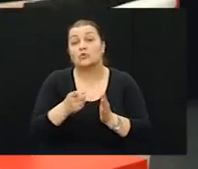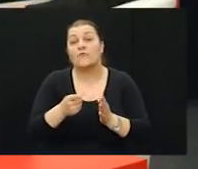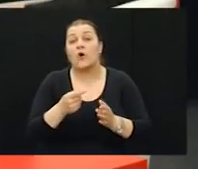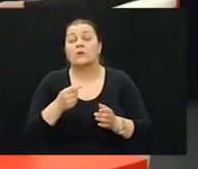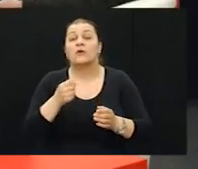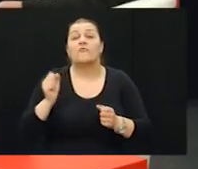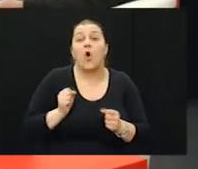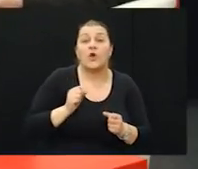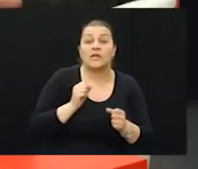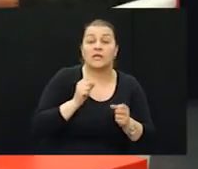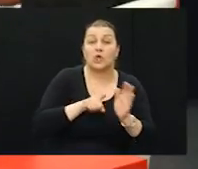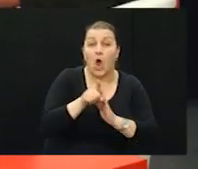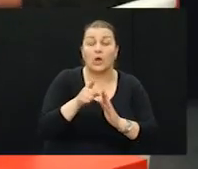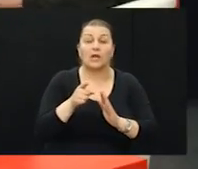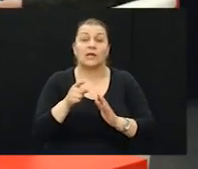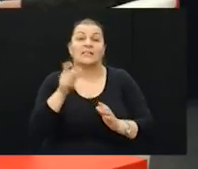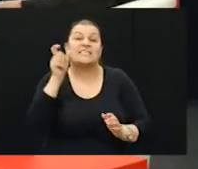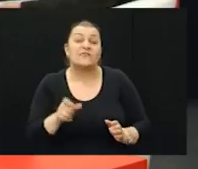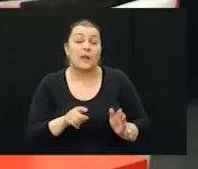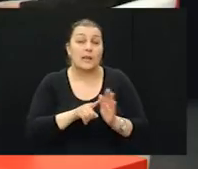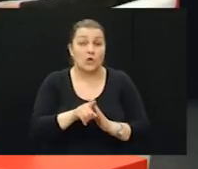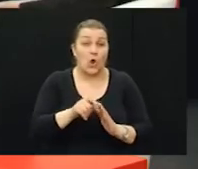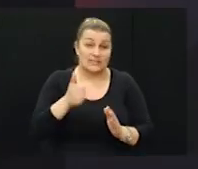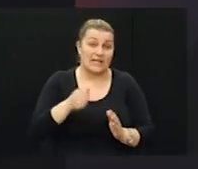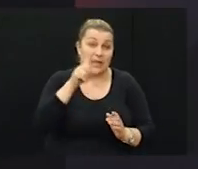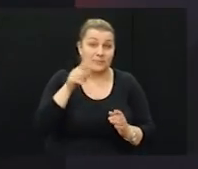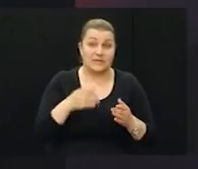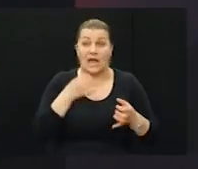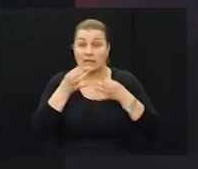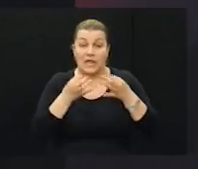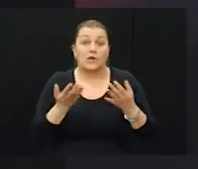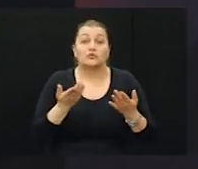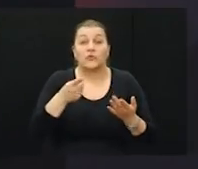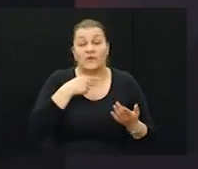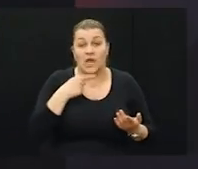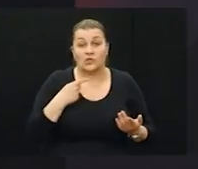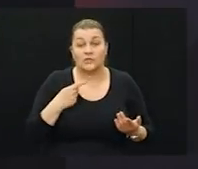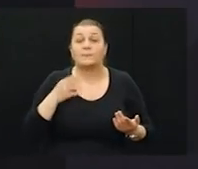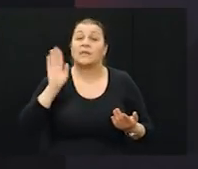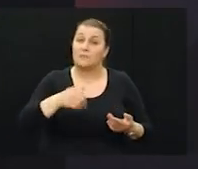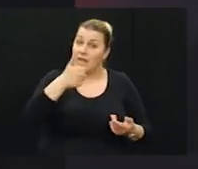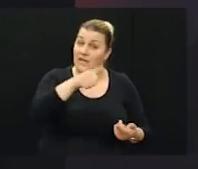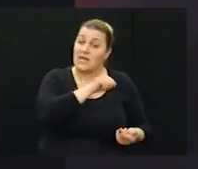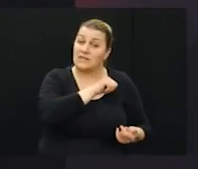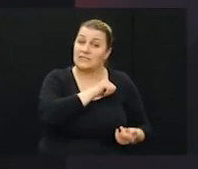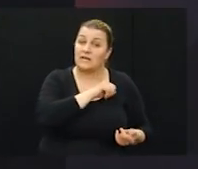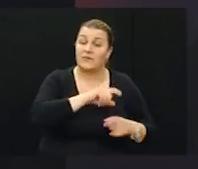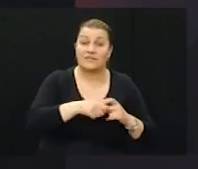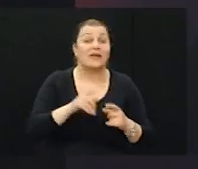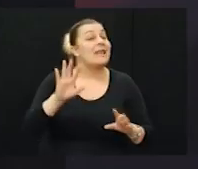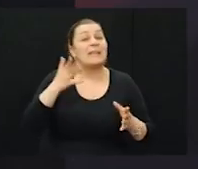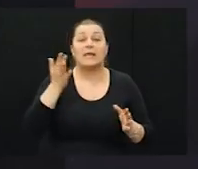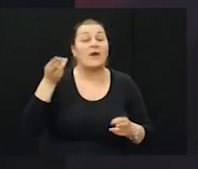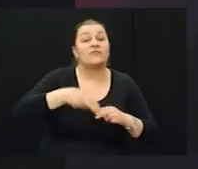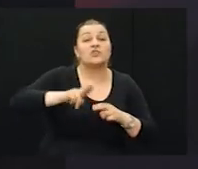rok, civilni rok. Kratko, vaše osobe mišljenje. Ja moram samo reći jednu stvar, vrlo je ona zanimljiva. Nema civilnog vojnog